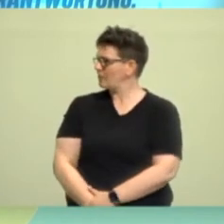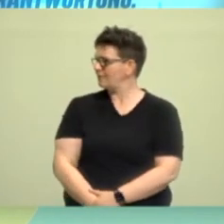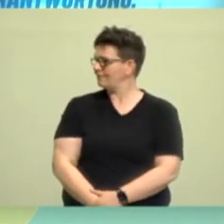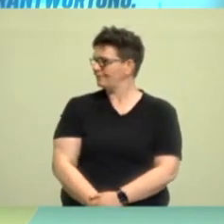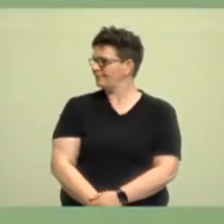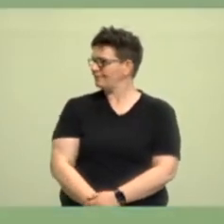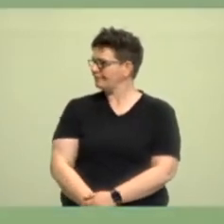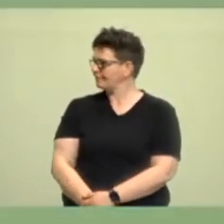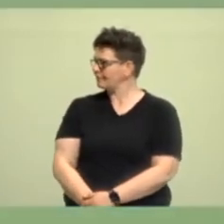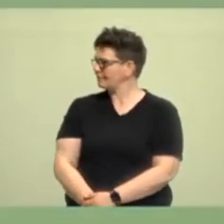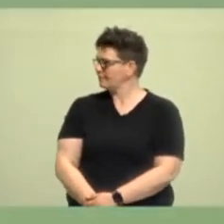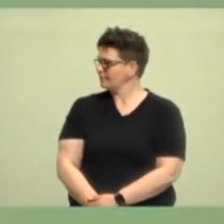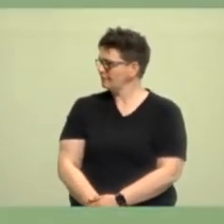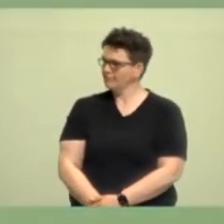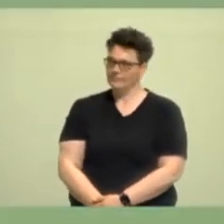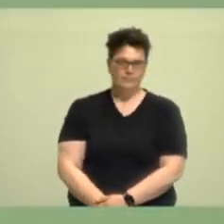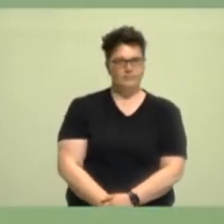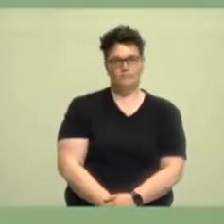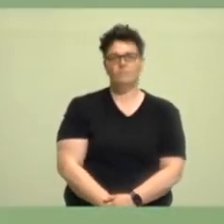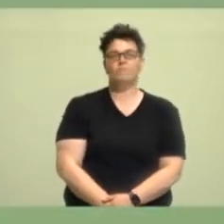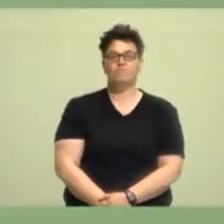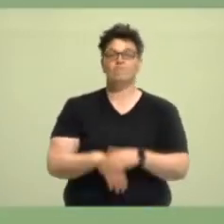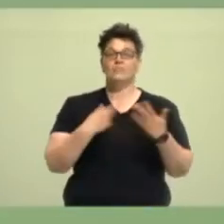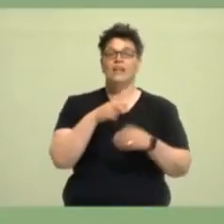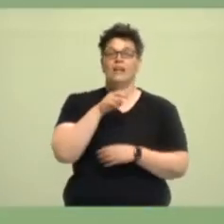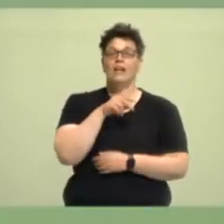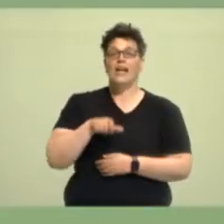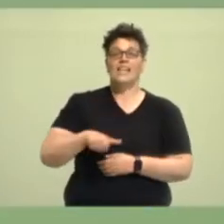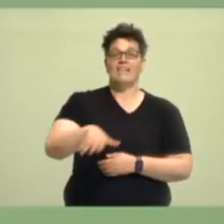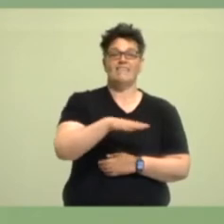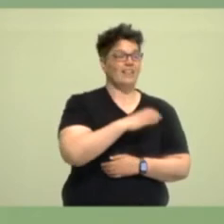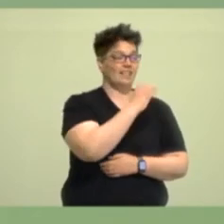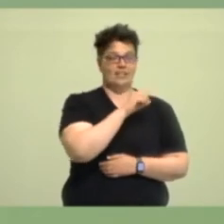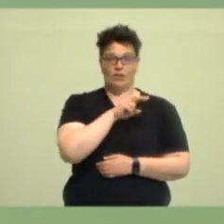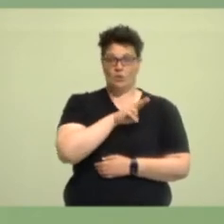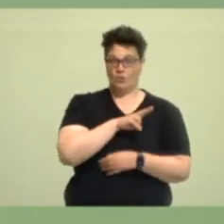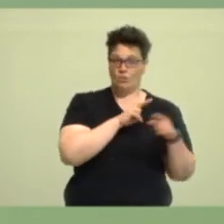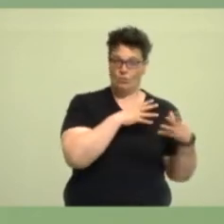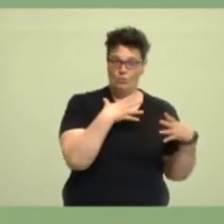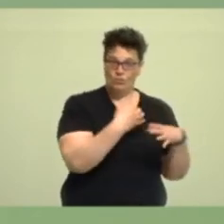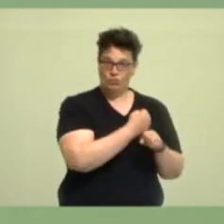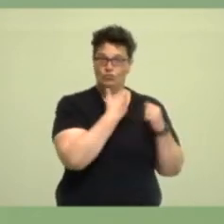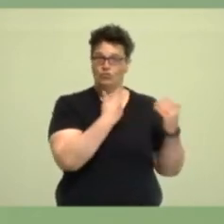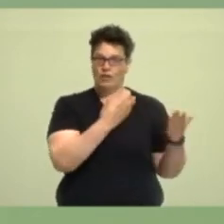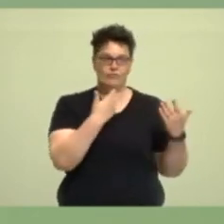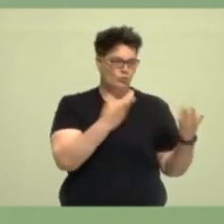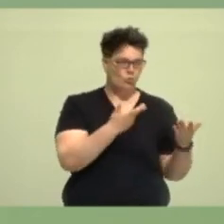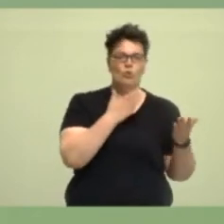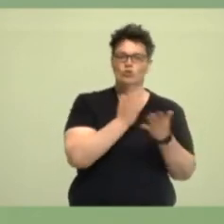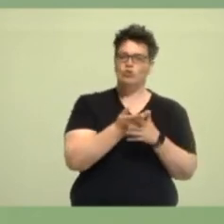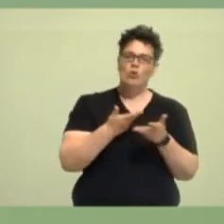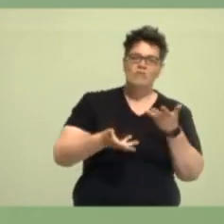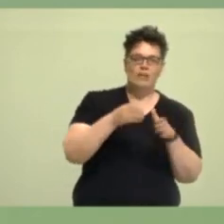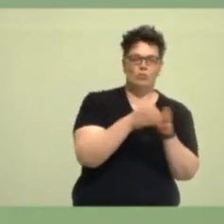Dass dies mit der NRW-CDU gelungen ist, ist die Rückmeldung aus unseren Verhandlungsgruppen und war auch meine Erfahrung.